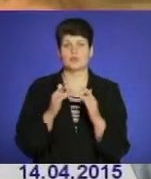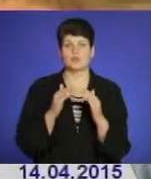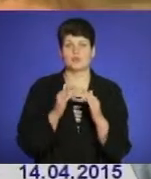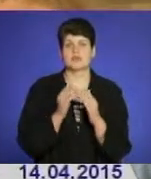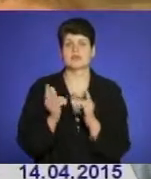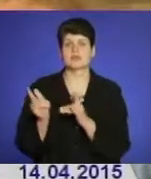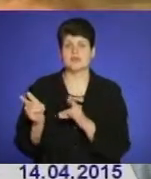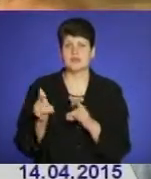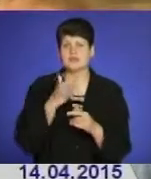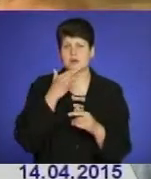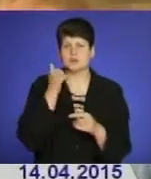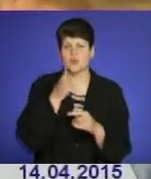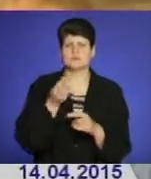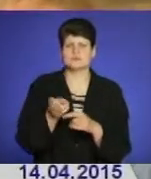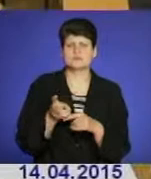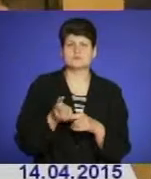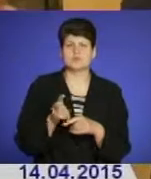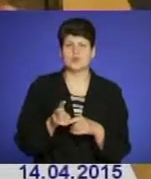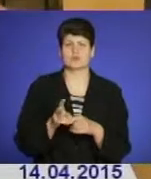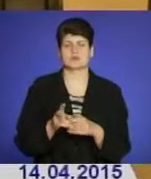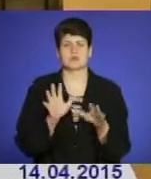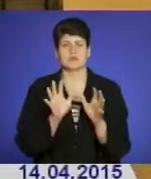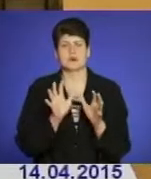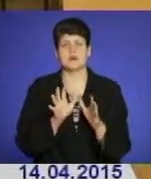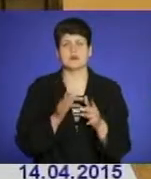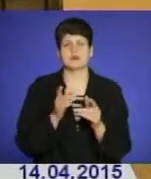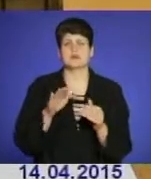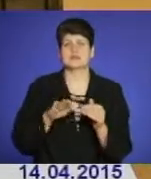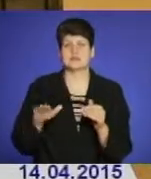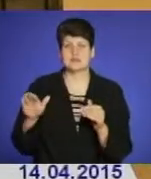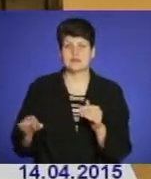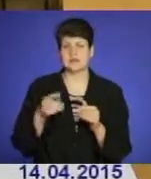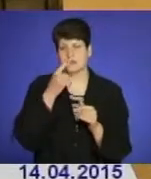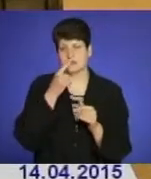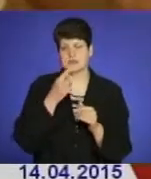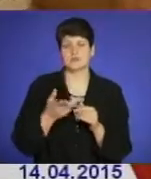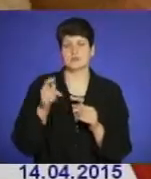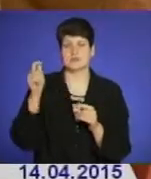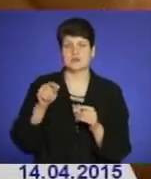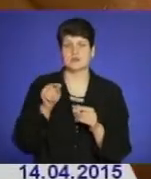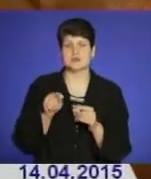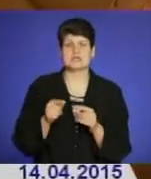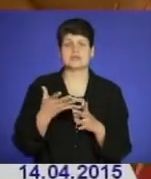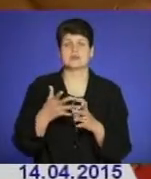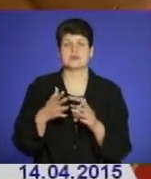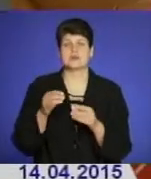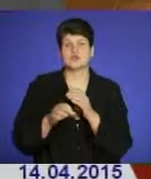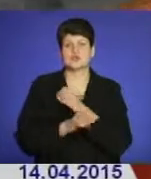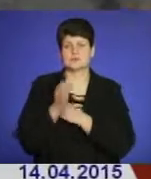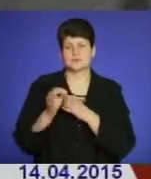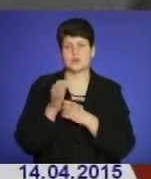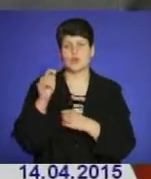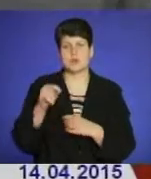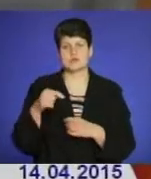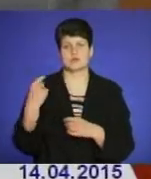опікуються цим закладом та долею його дітей. Нещодавно в начальному закладі оселилися неповнолітні з окупованих територій Луганської та